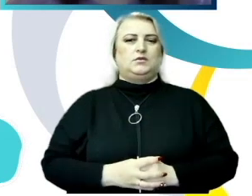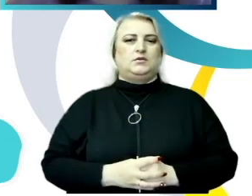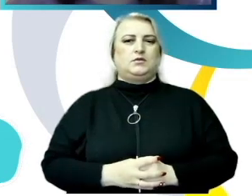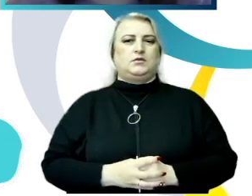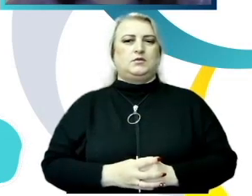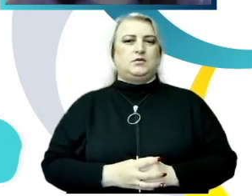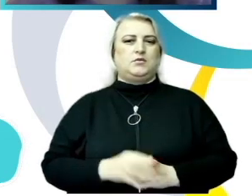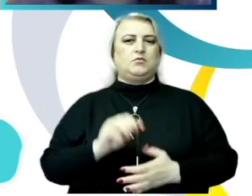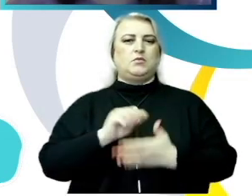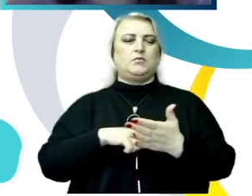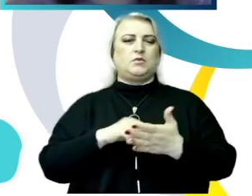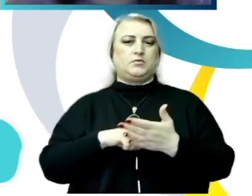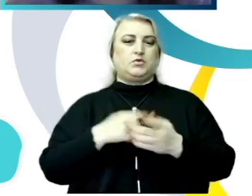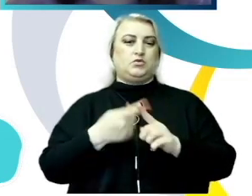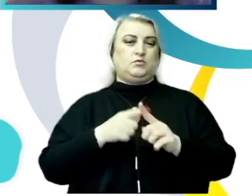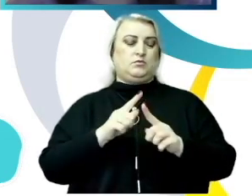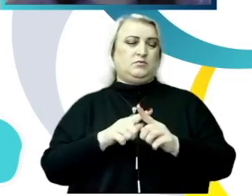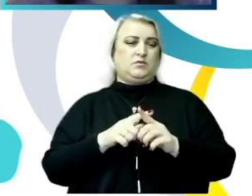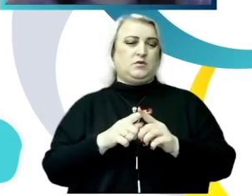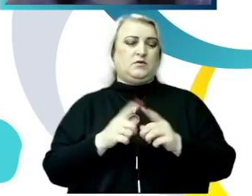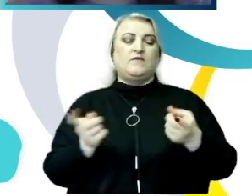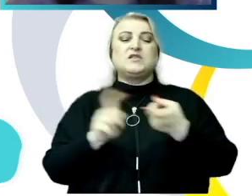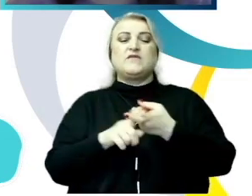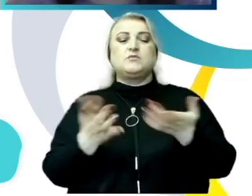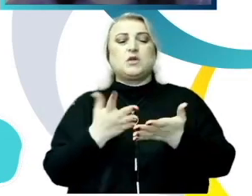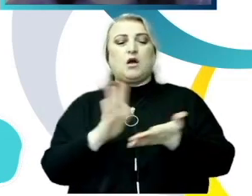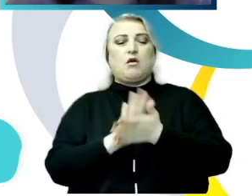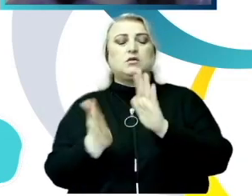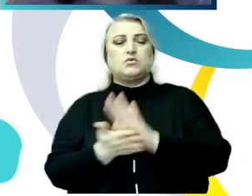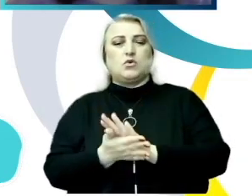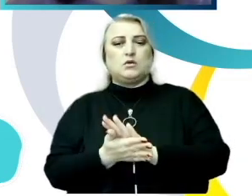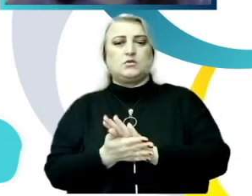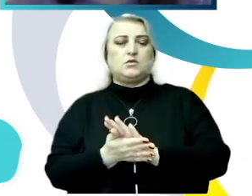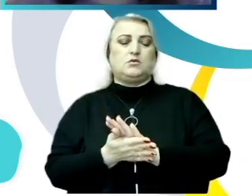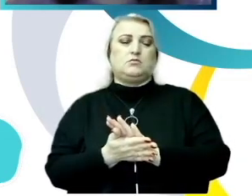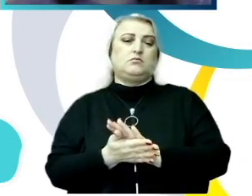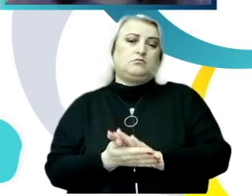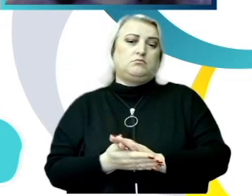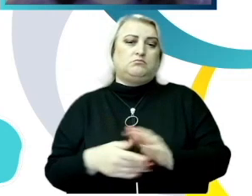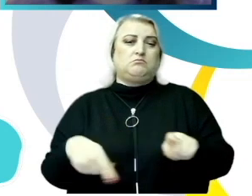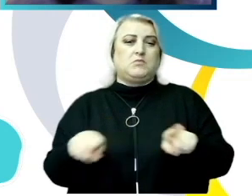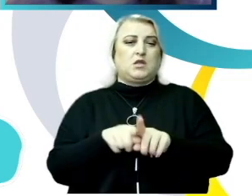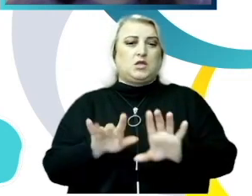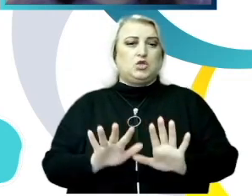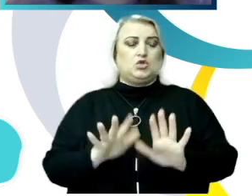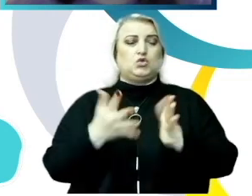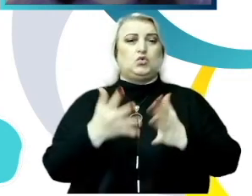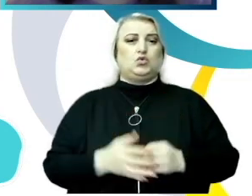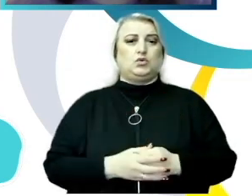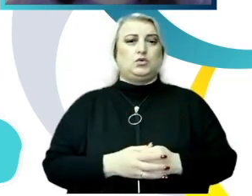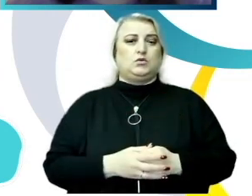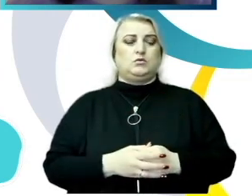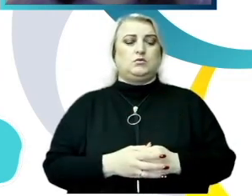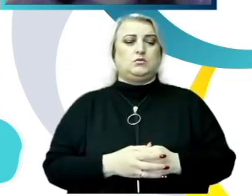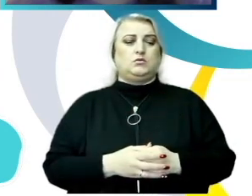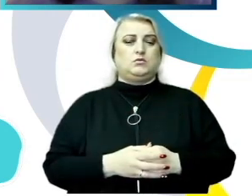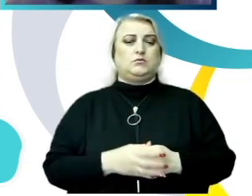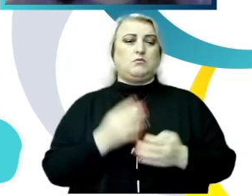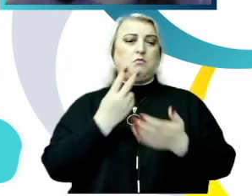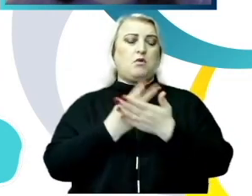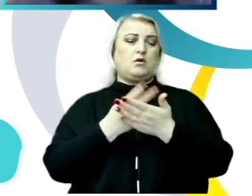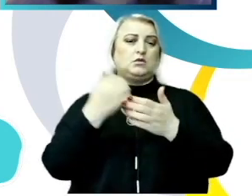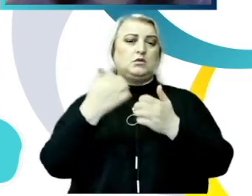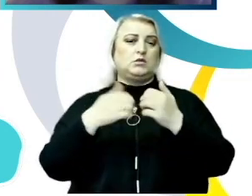se manifeste situația respectivă nu excludem că astfel de cazuri se manifestă în rândul studenților